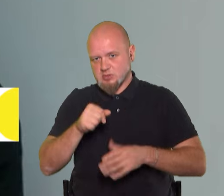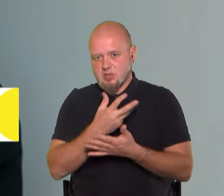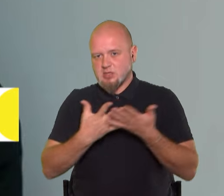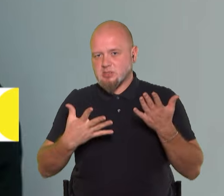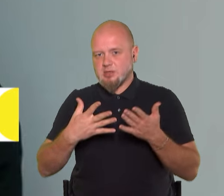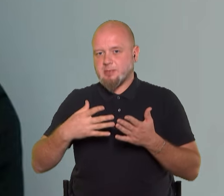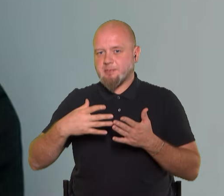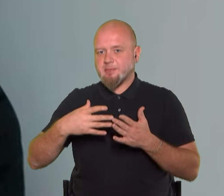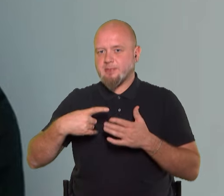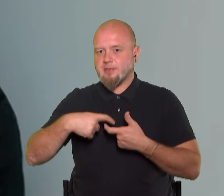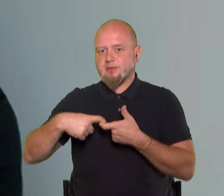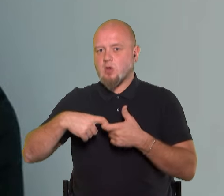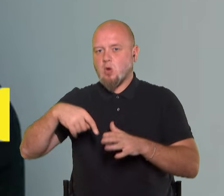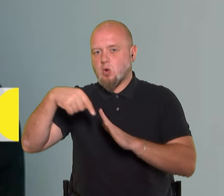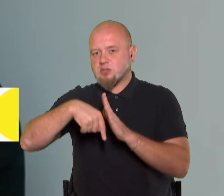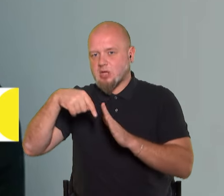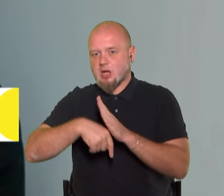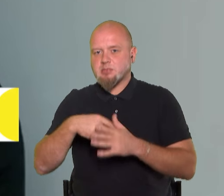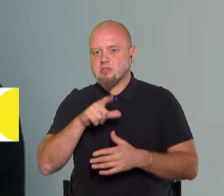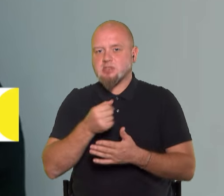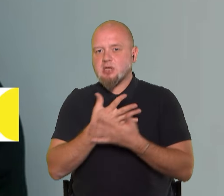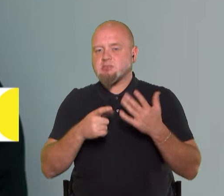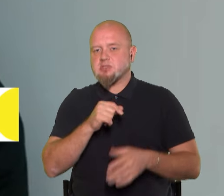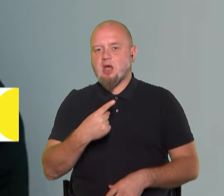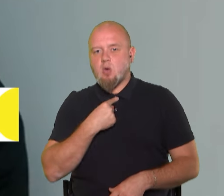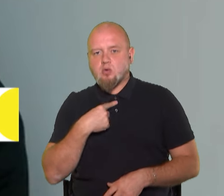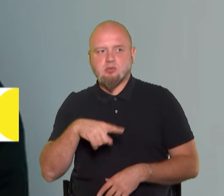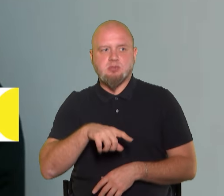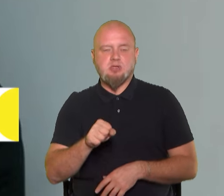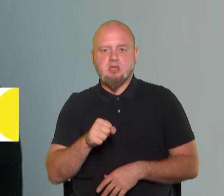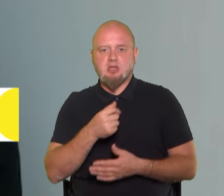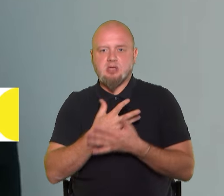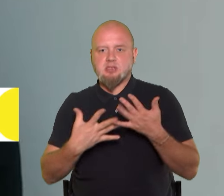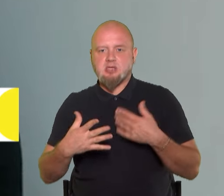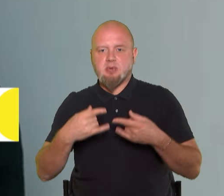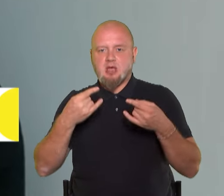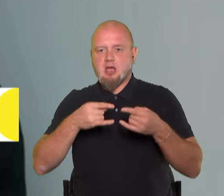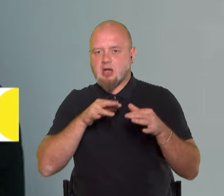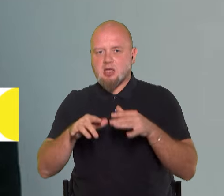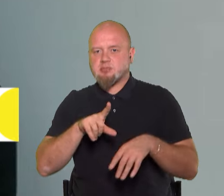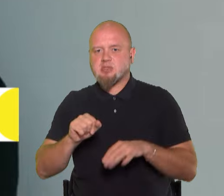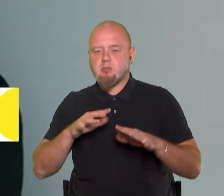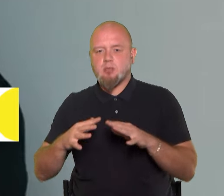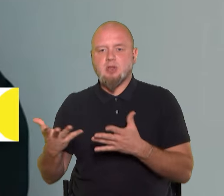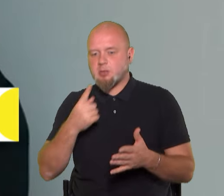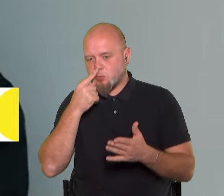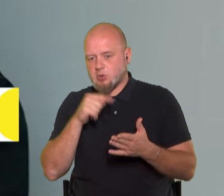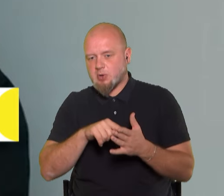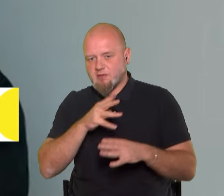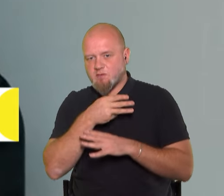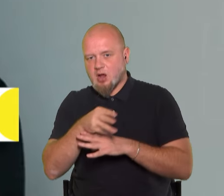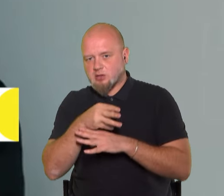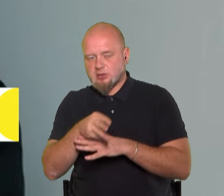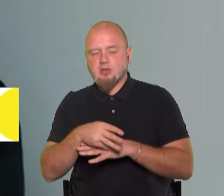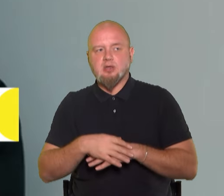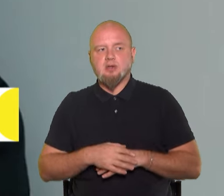ідентифікуючими ознаками, за різними, за голосом, за різними кадрами, за моментами, які потрапляють в кадр.